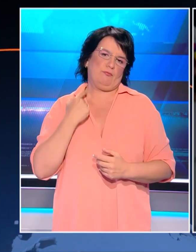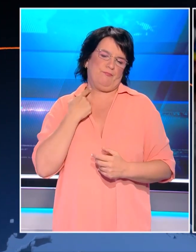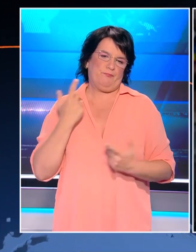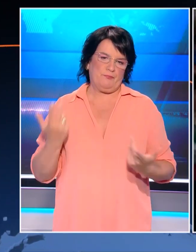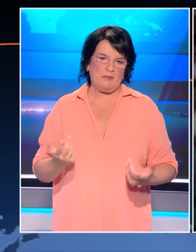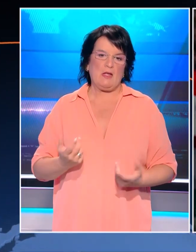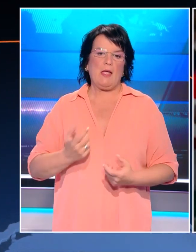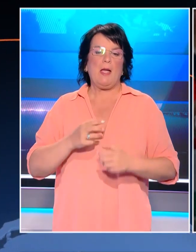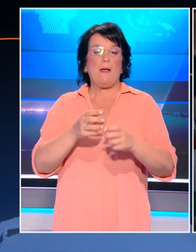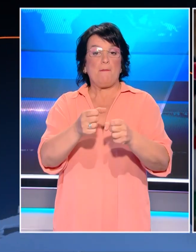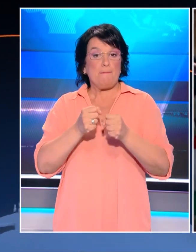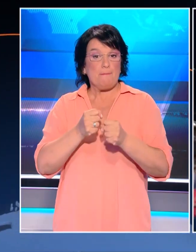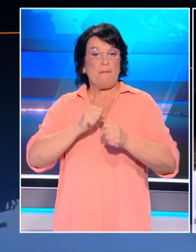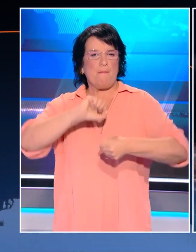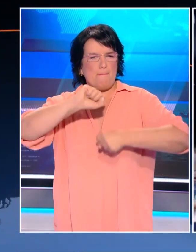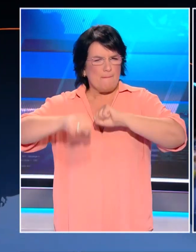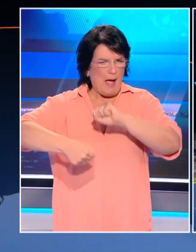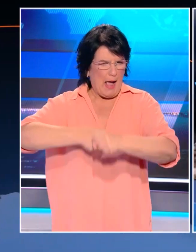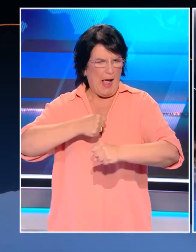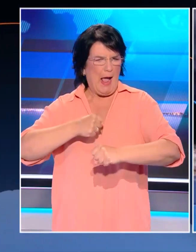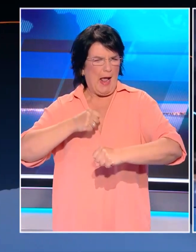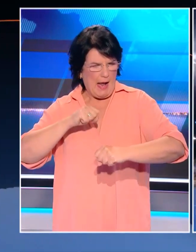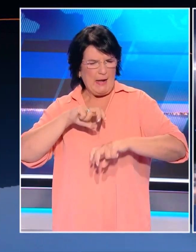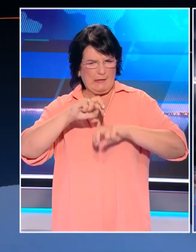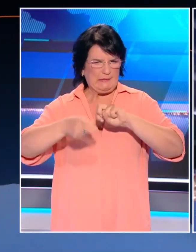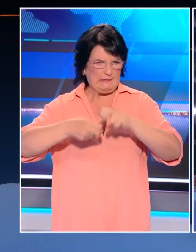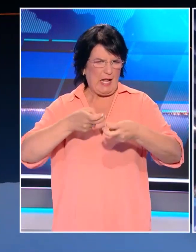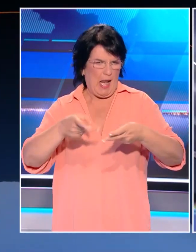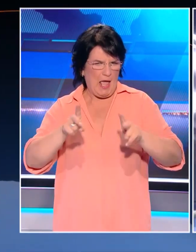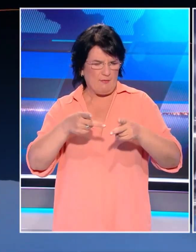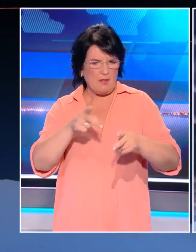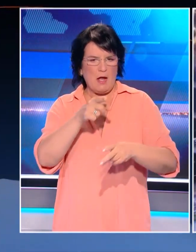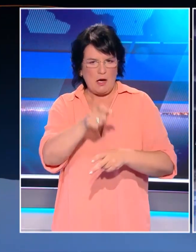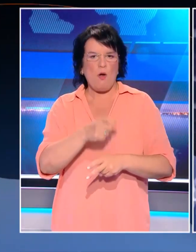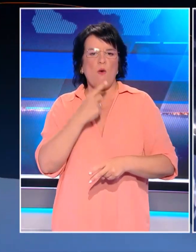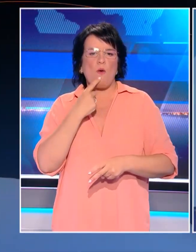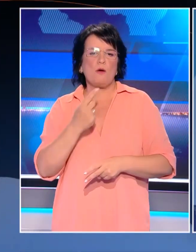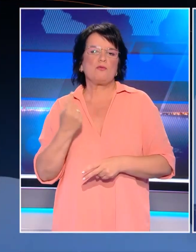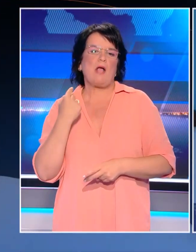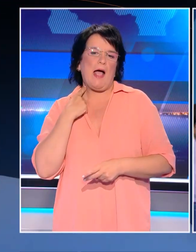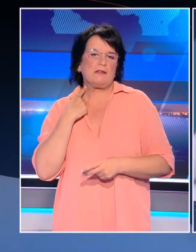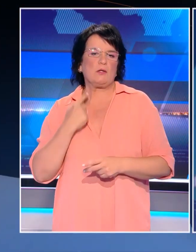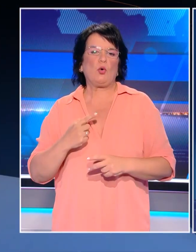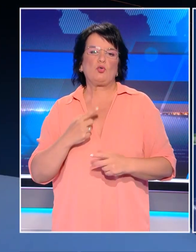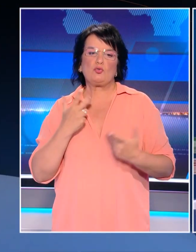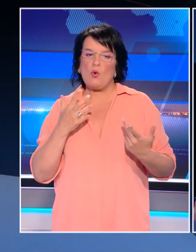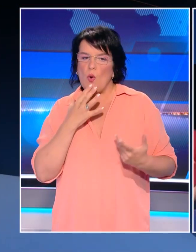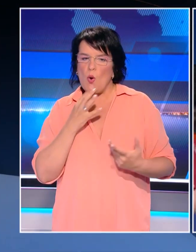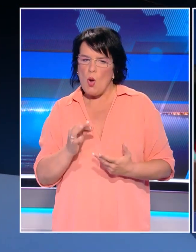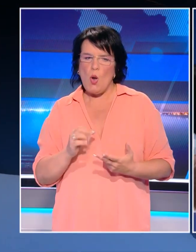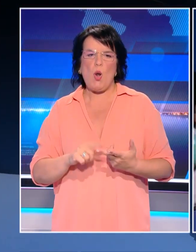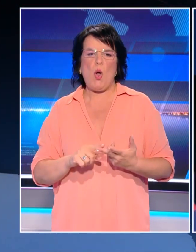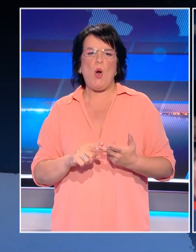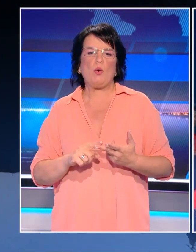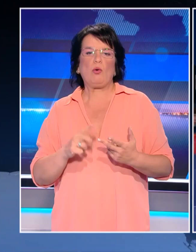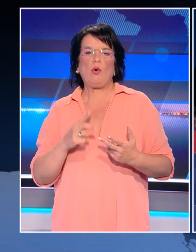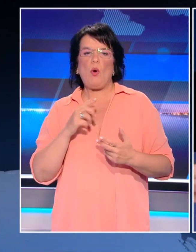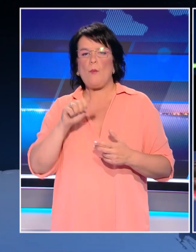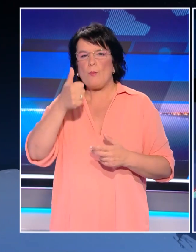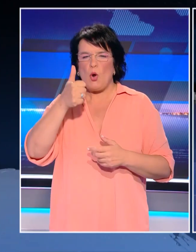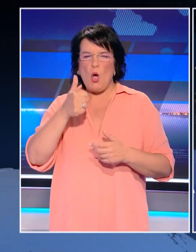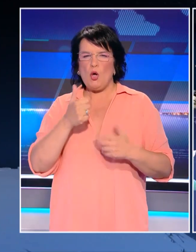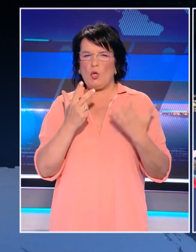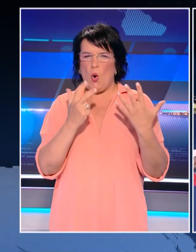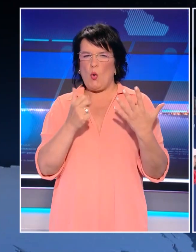Στην πάλη, όπως είπες και εσύ, άτυχος στο ζευγάρο μας, στάθηκε ο Ντάουρεν Κουρουγγλίεφ. Και αυτό γιατί μετά την άνετη νίκη του στον πρώτο αγώνα των